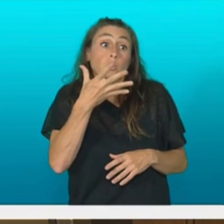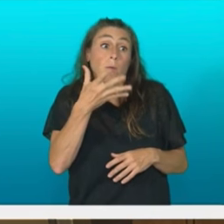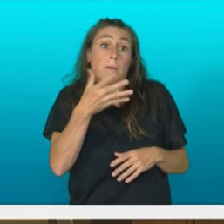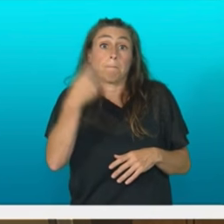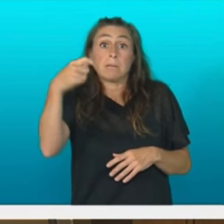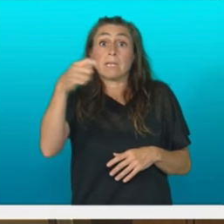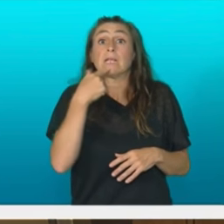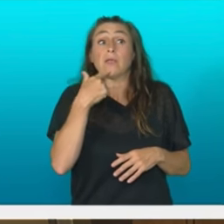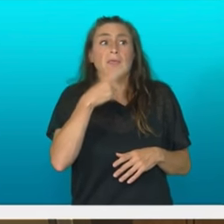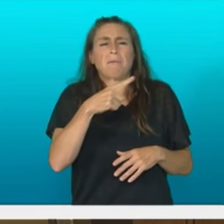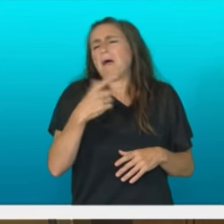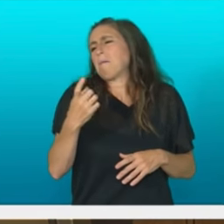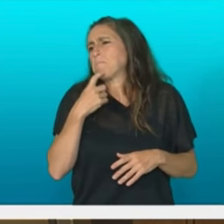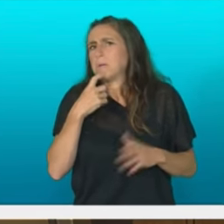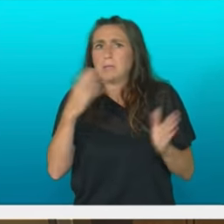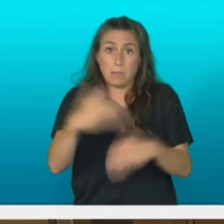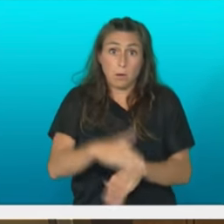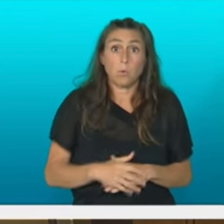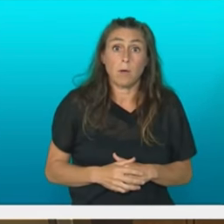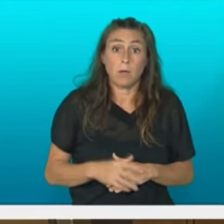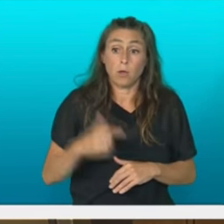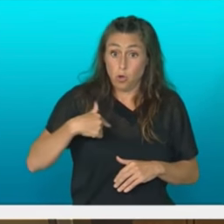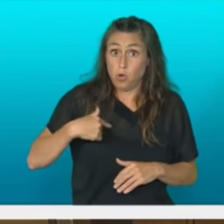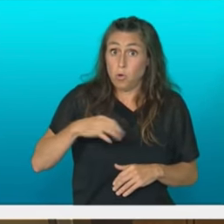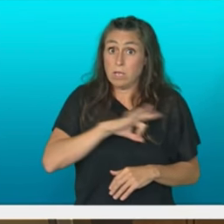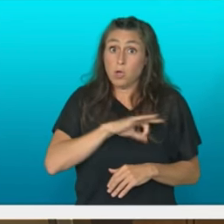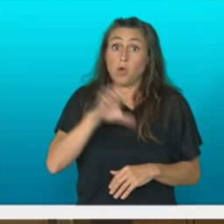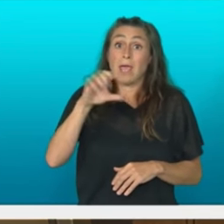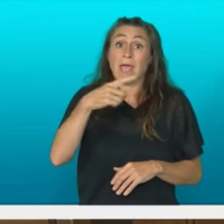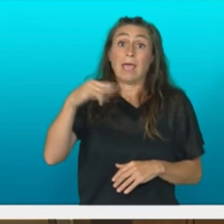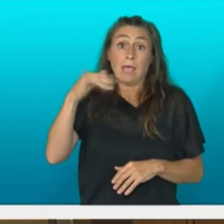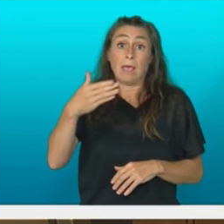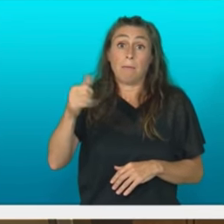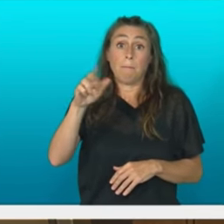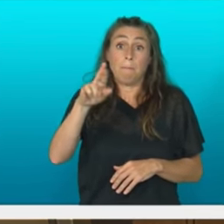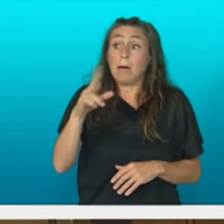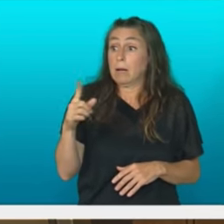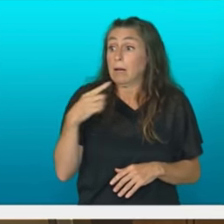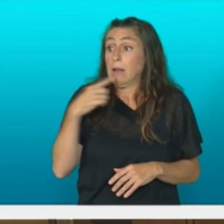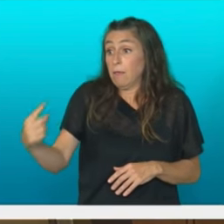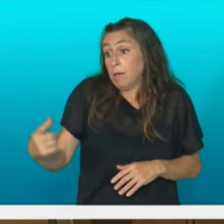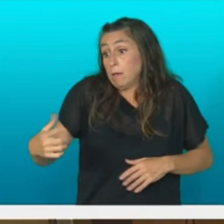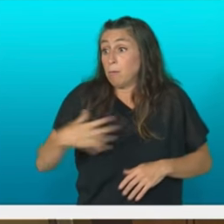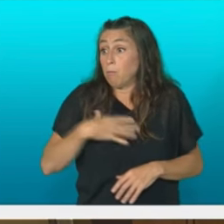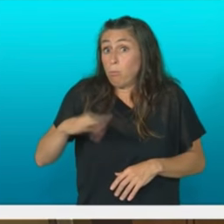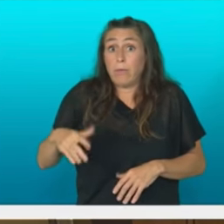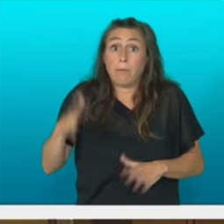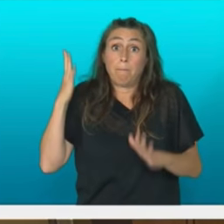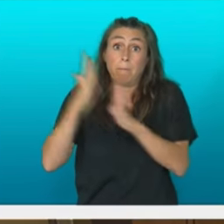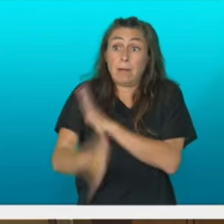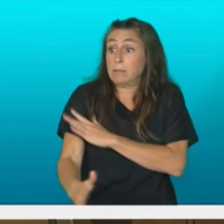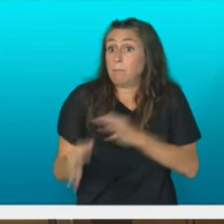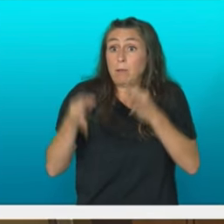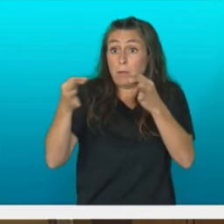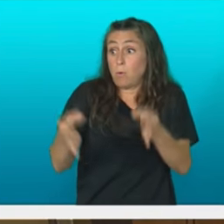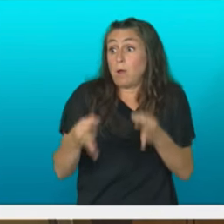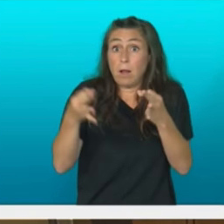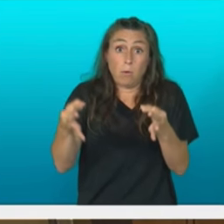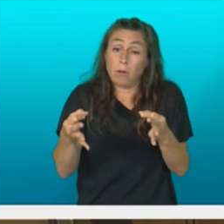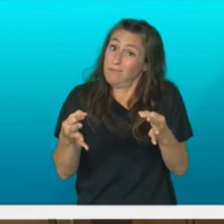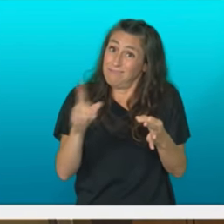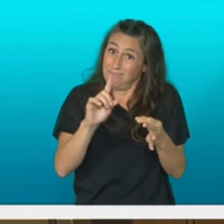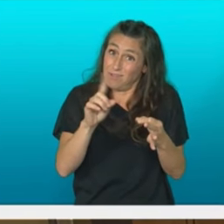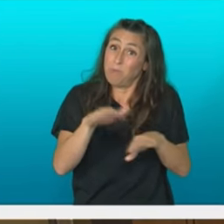daukagu la presarik bain sanionegio jaunari eternitatean egongo gingela baina orain badaukagu presa ez